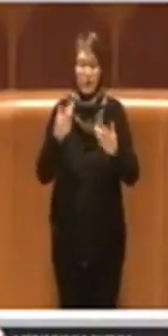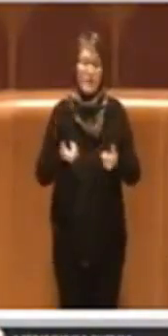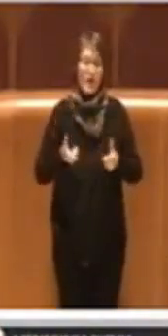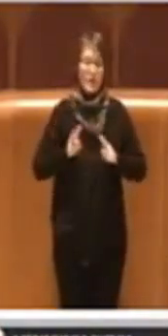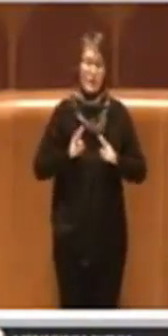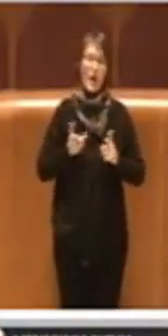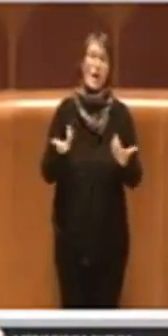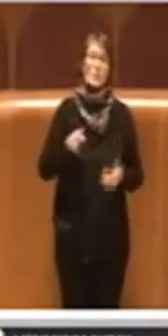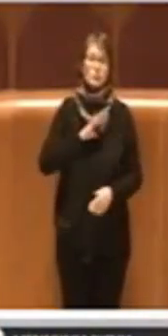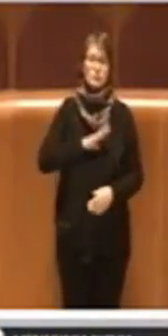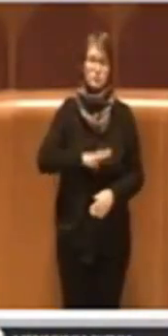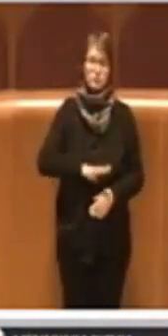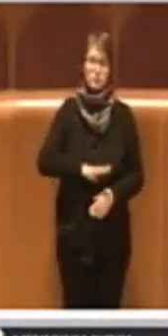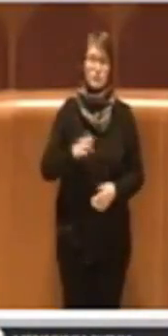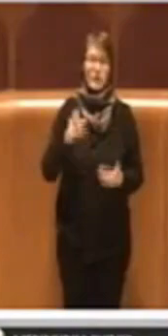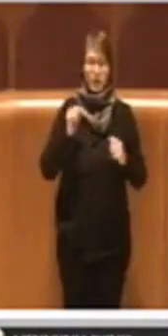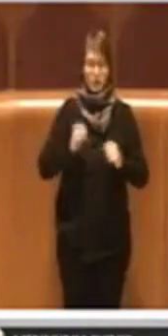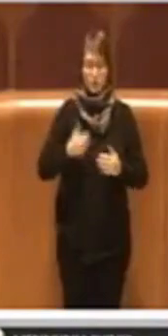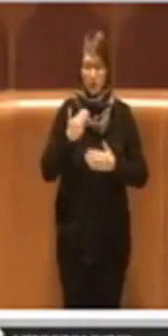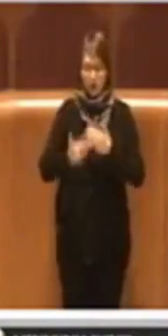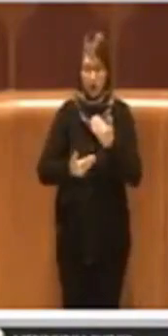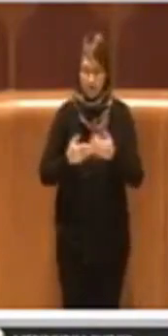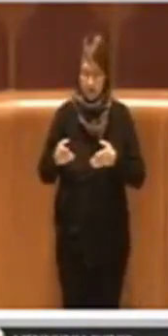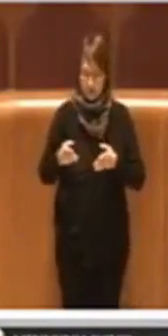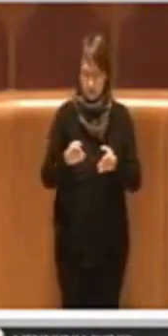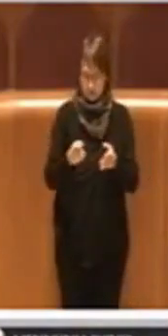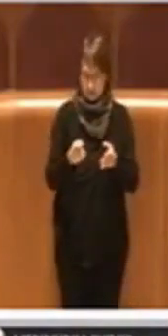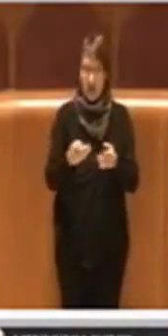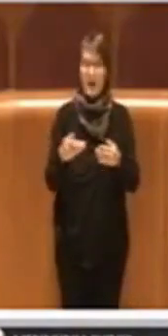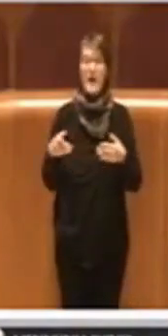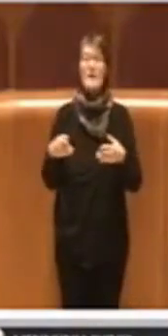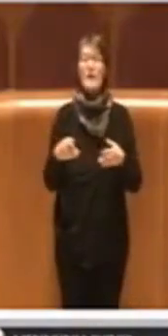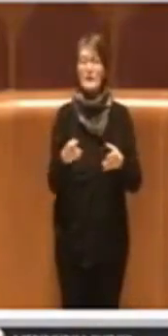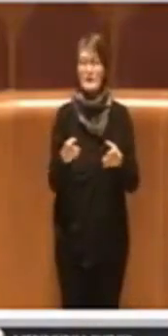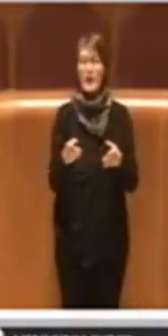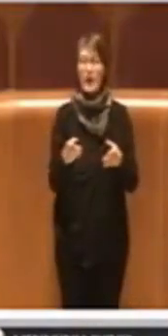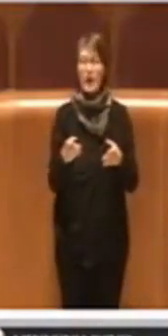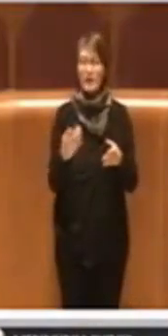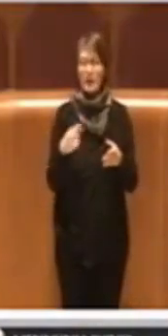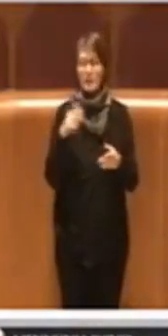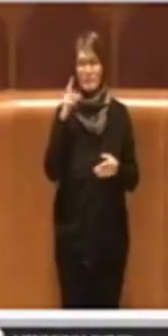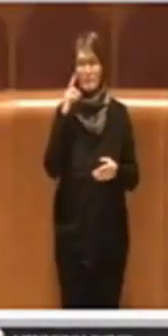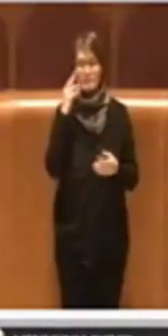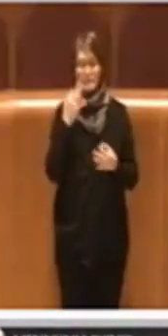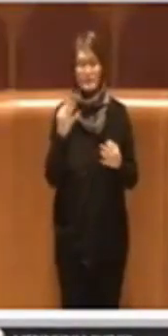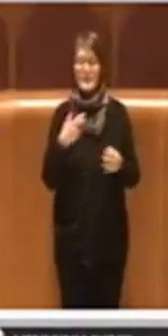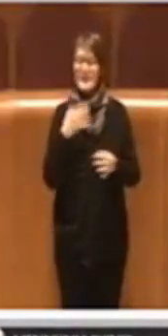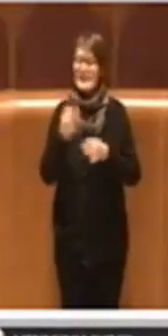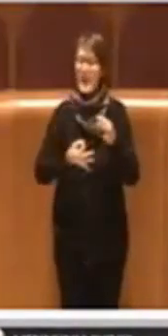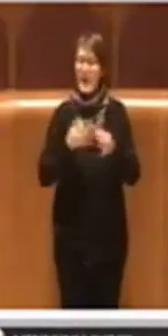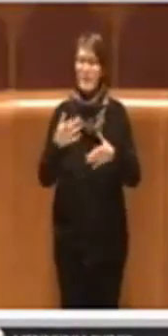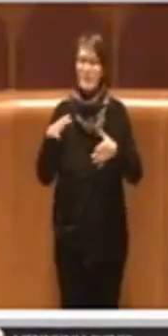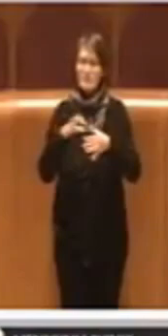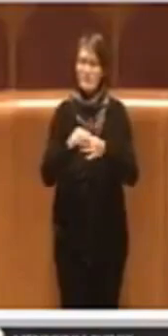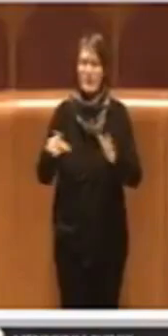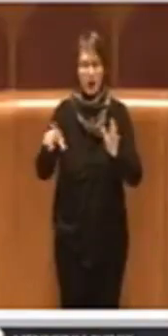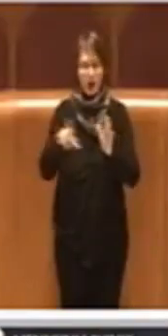chiaramente nel perseguire questa strada, una strada che ricordiamo è sempre nella legalità e nella trasparenza,